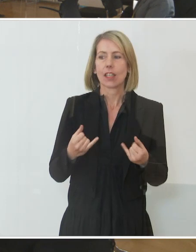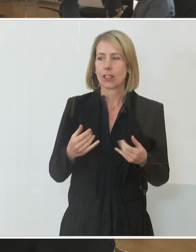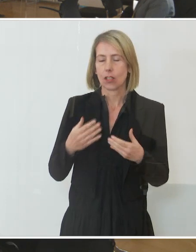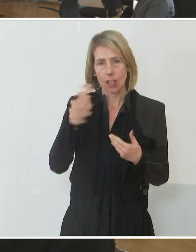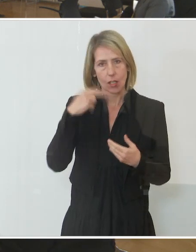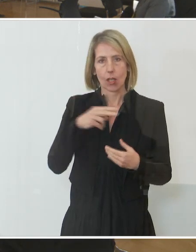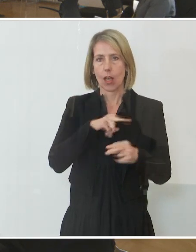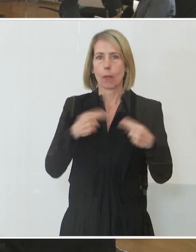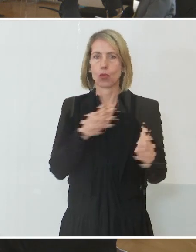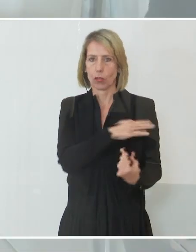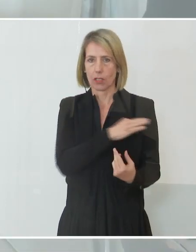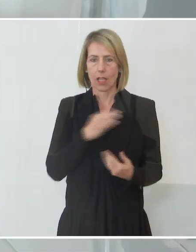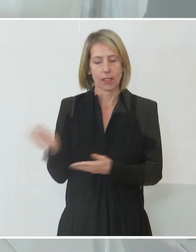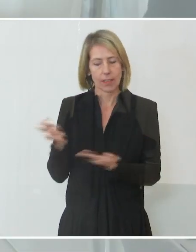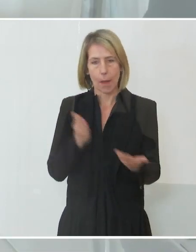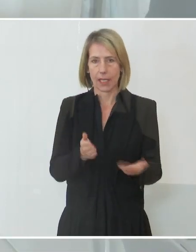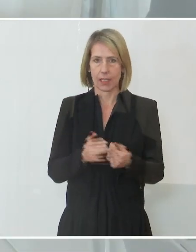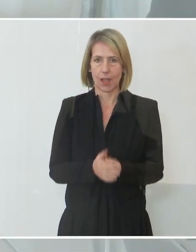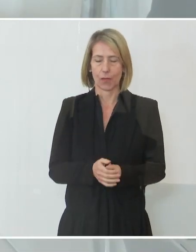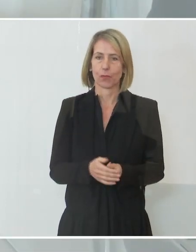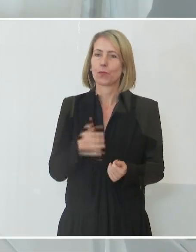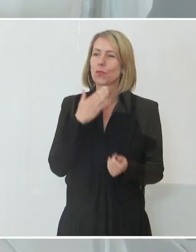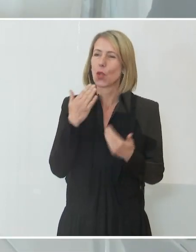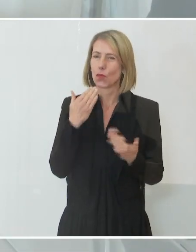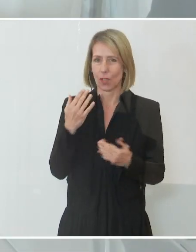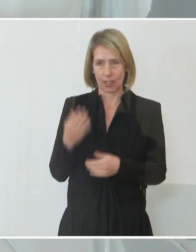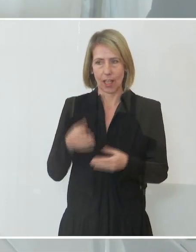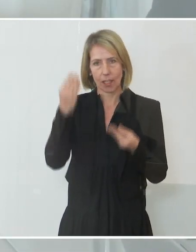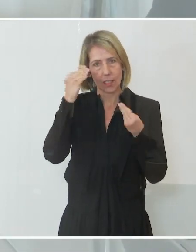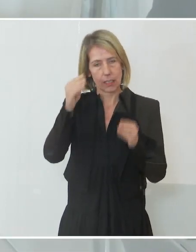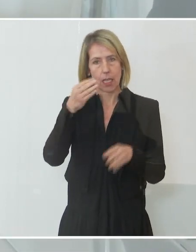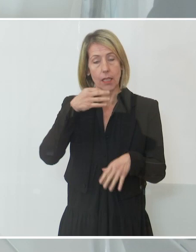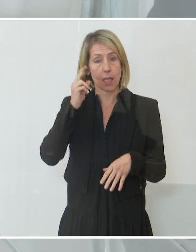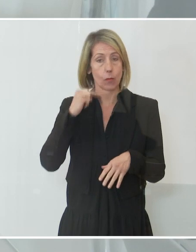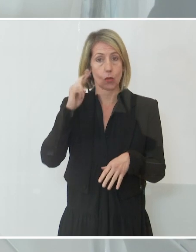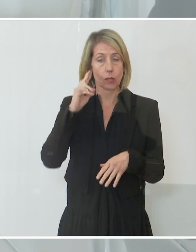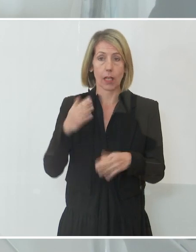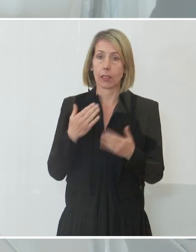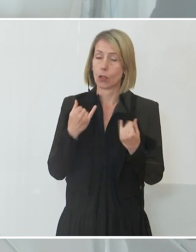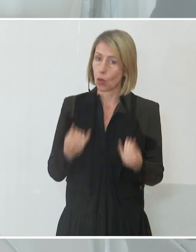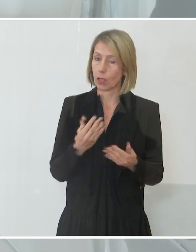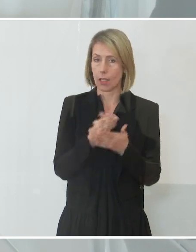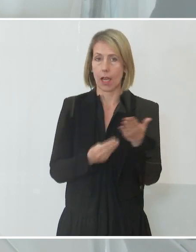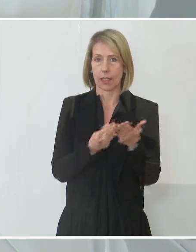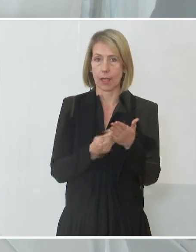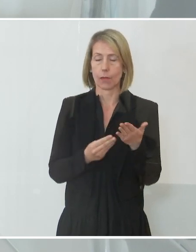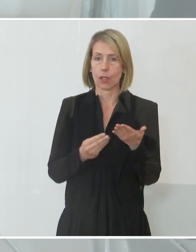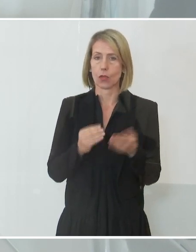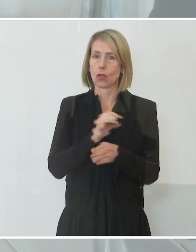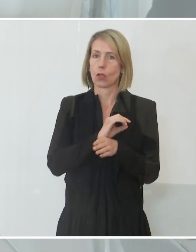Bundeskanzler das Wort übergeben. Vielen Dank, meine sehr geehrten Damen und Herren, ich darf Sie über das Ergebnis des heutigen